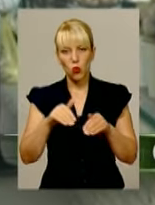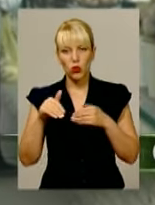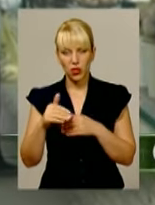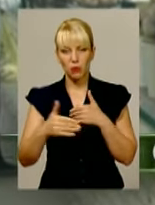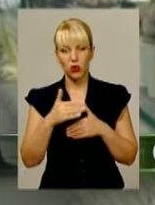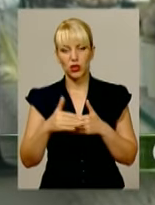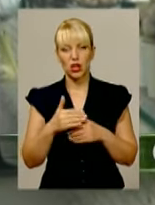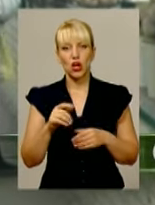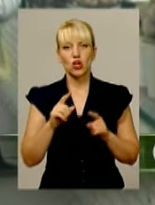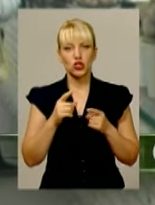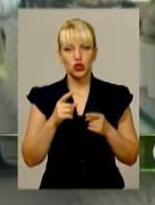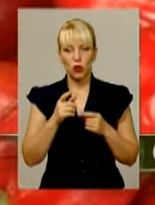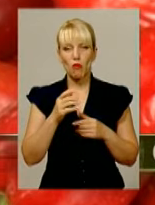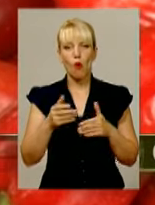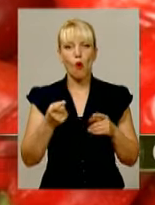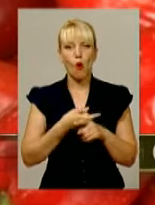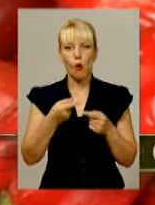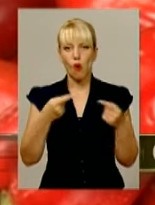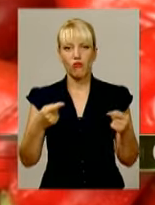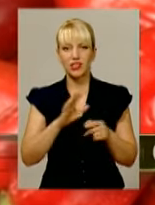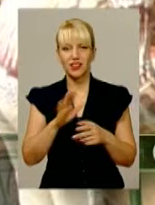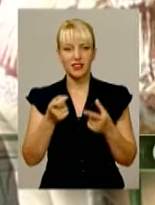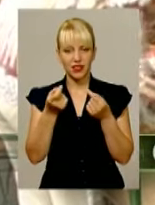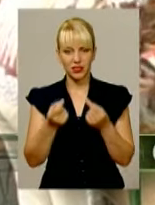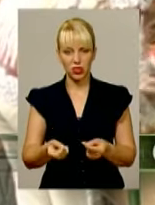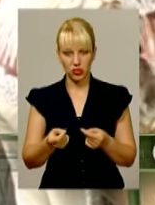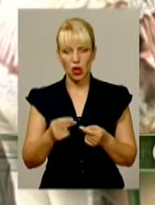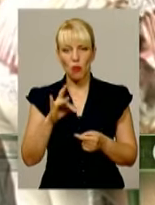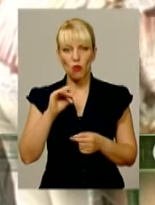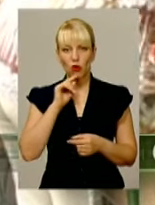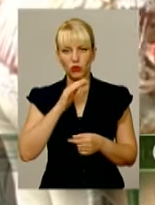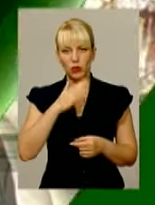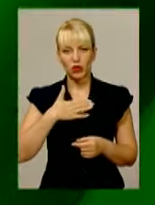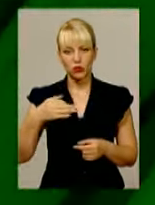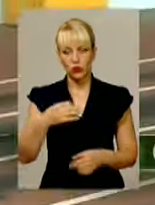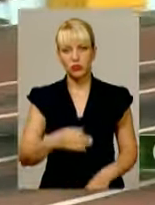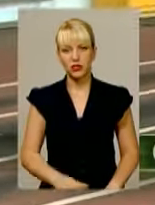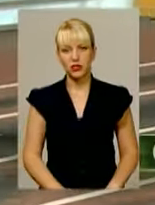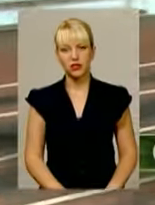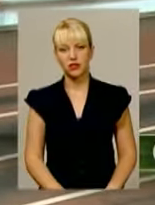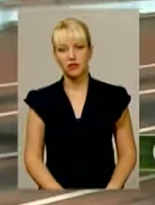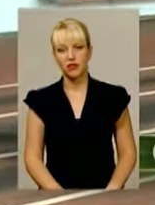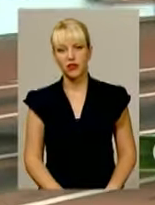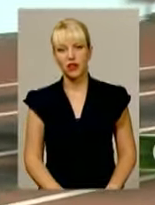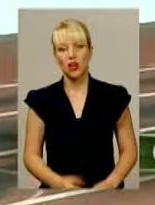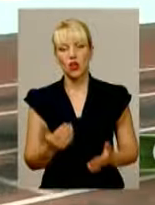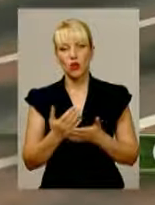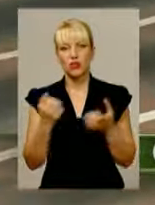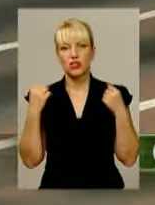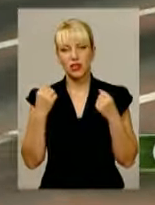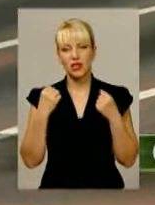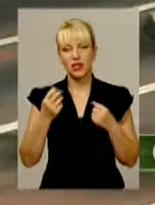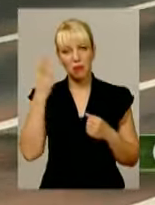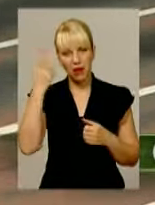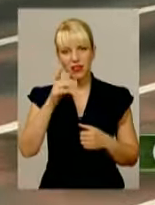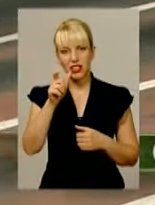Чому сезонні овочі не дешевшують? Про підводні камені економіки Хмельницької області. Новини з спорту. Хмельниченка